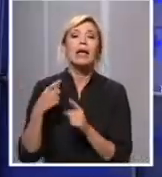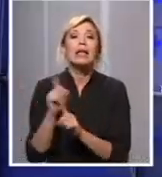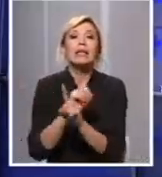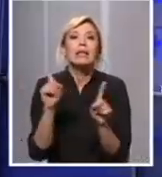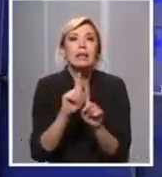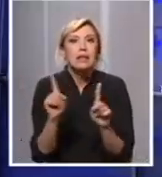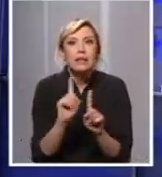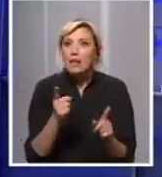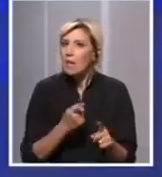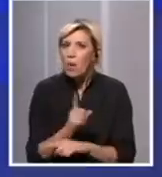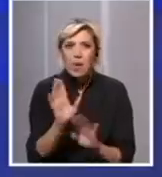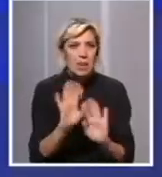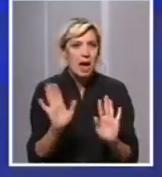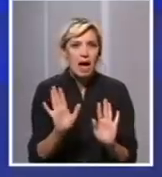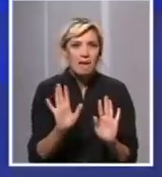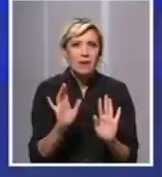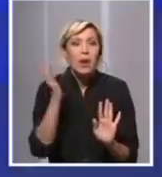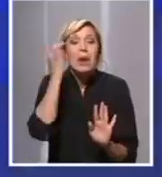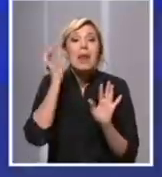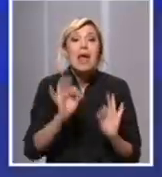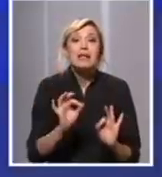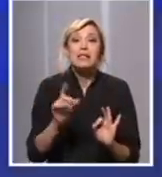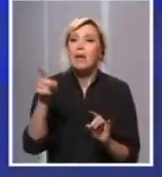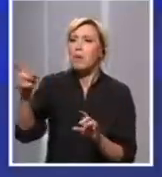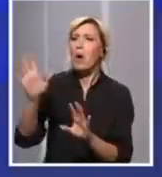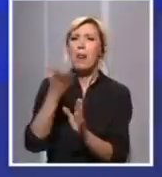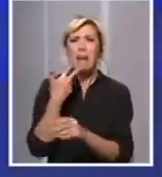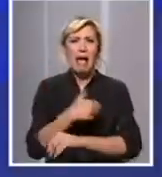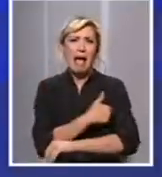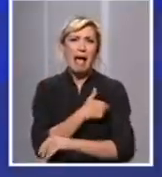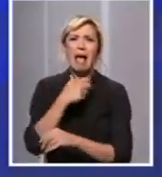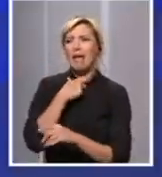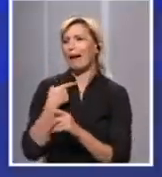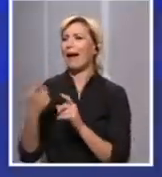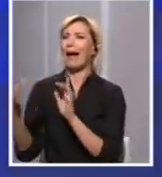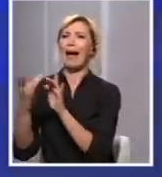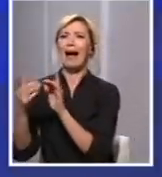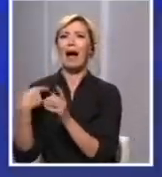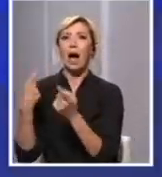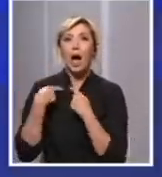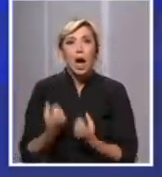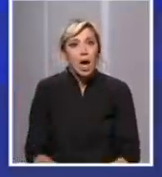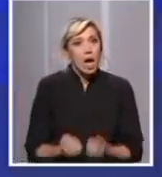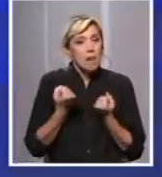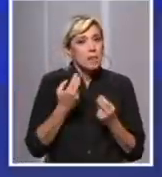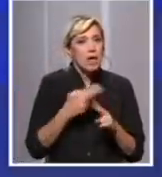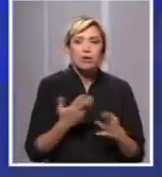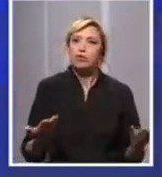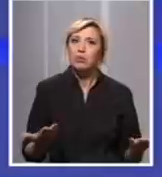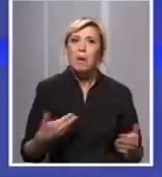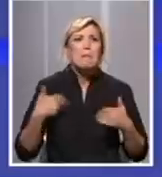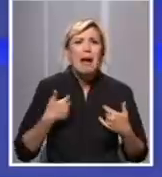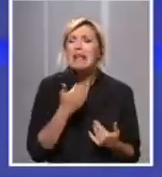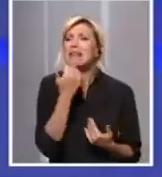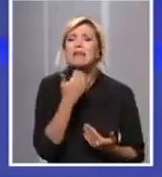svedoče sada desetine obovalih mladih ljudi od kojih mnogi imaju i težu formu bolesti.